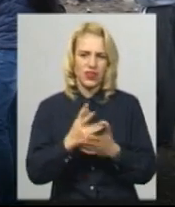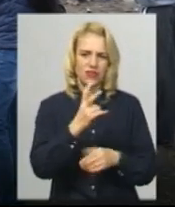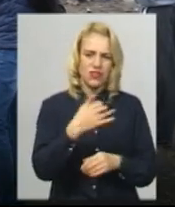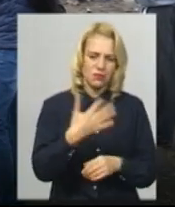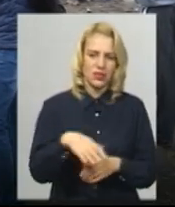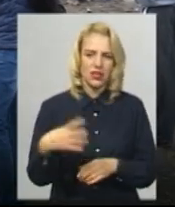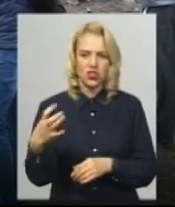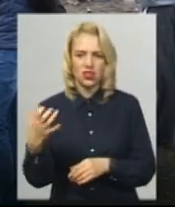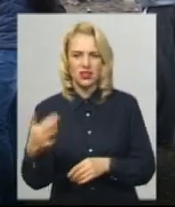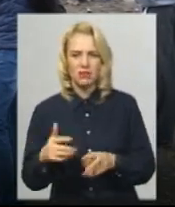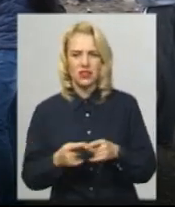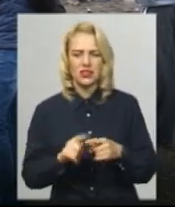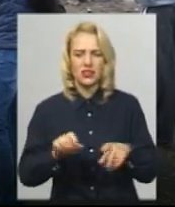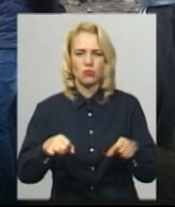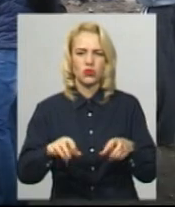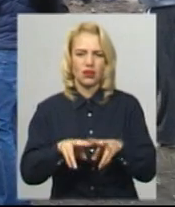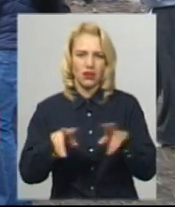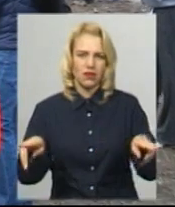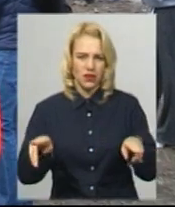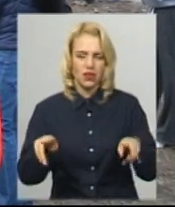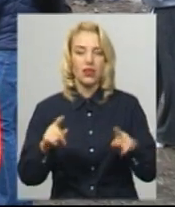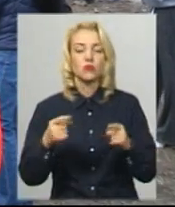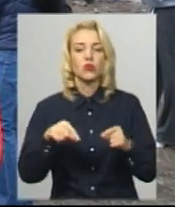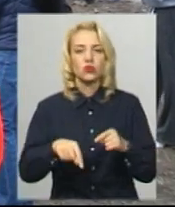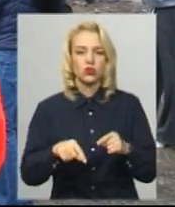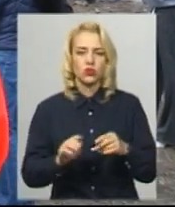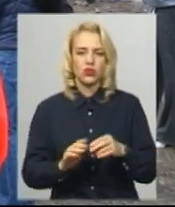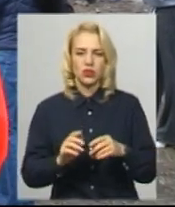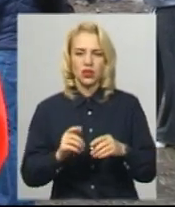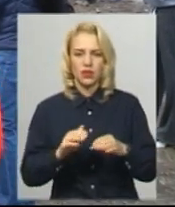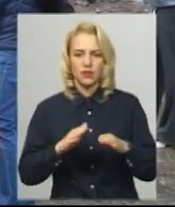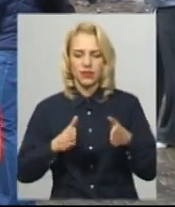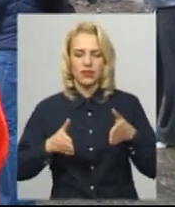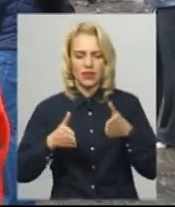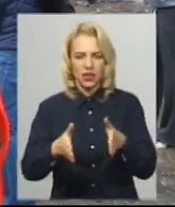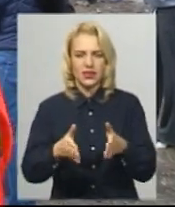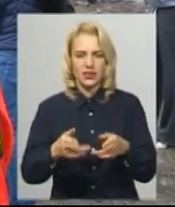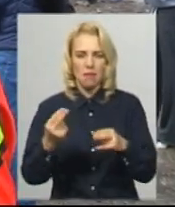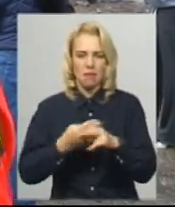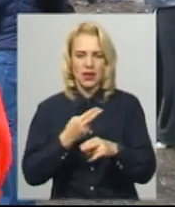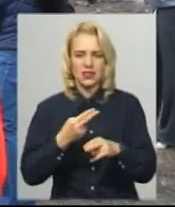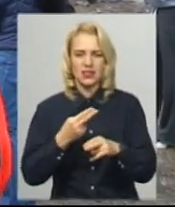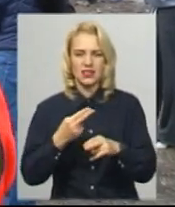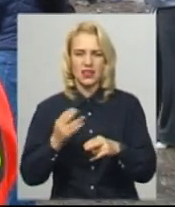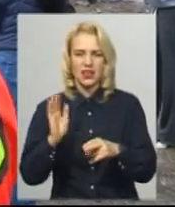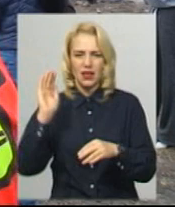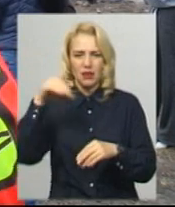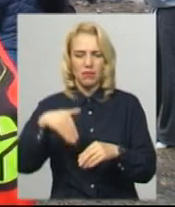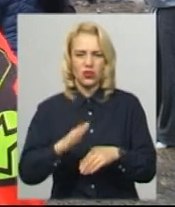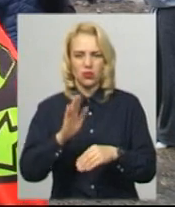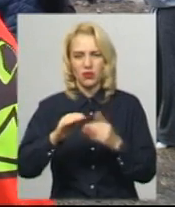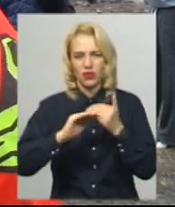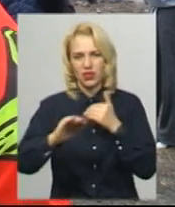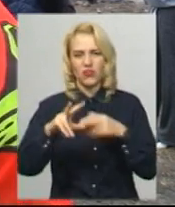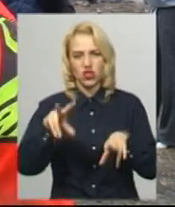450, ці мотоцикли тут рівні. Траса без підйому, спусків, вона тут на такому рівненні, рівненні